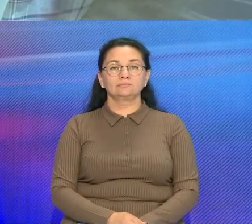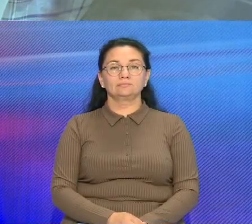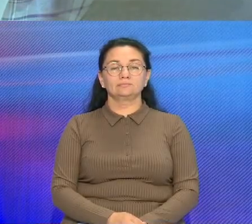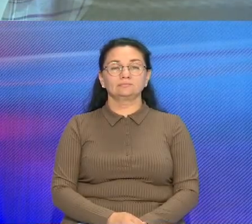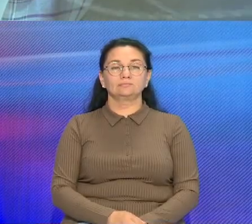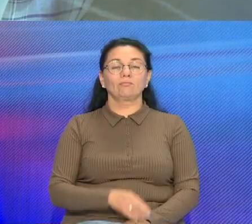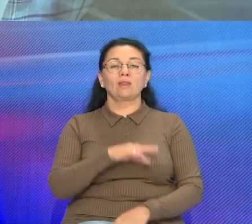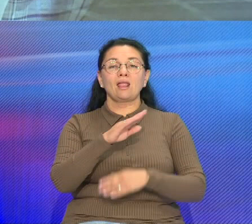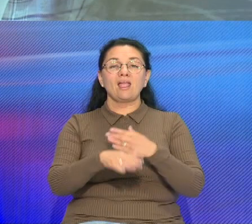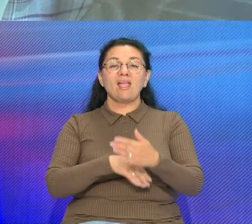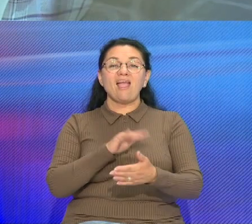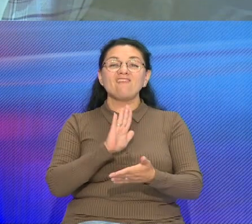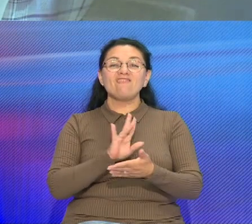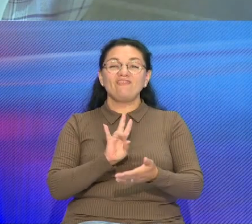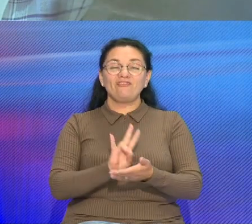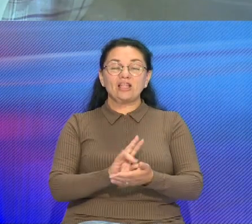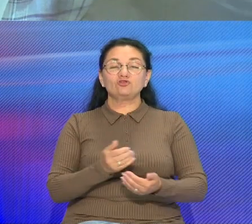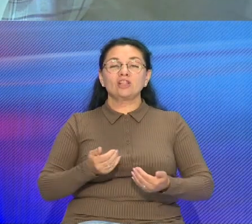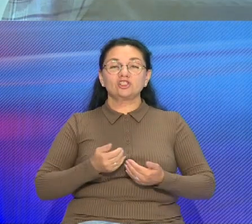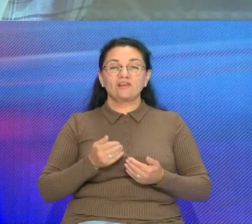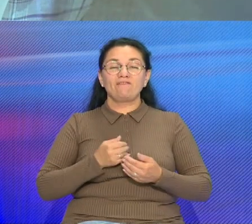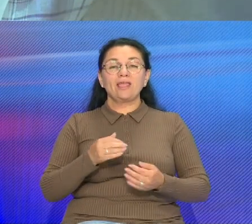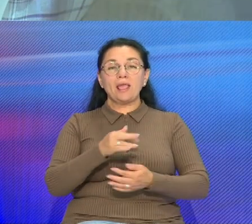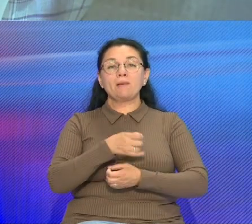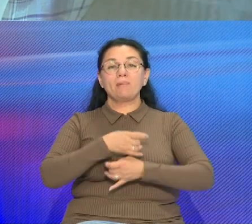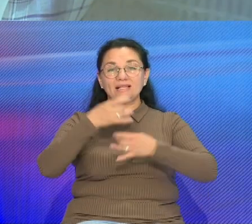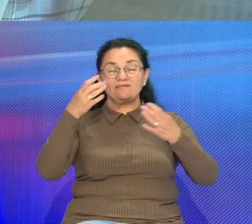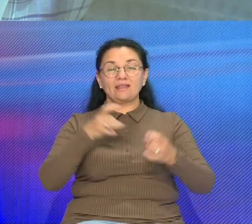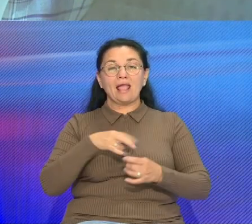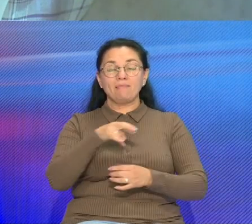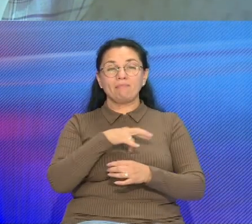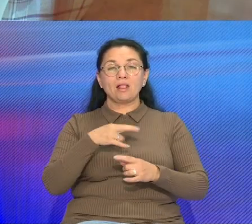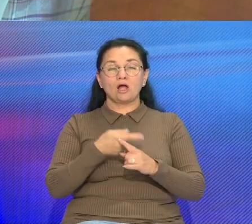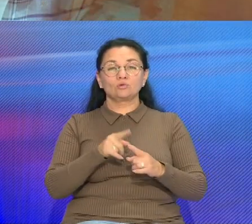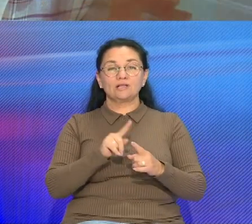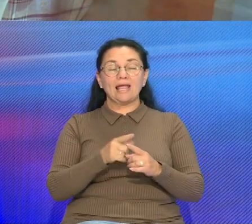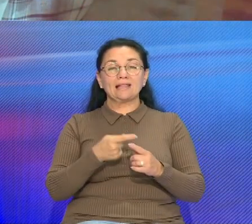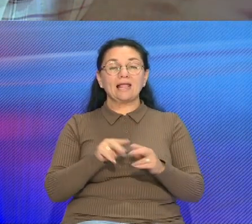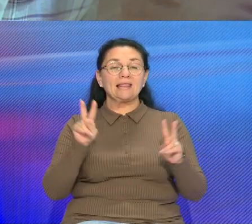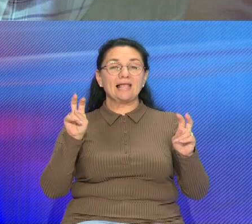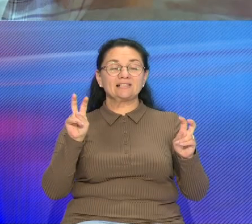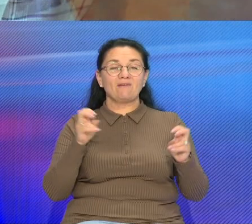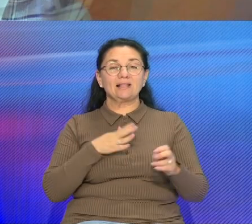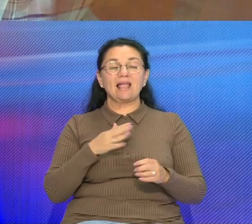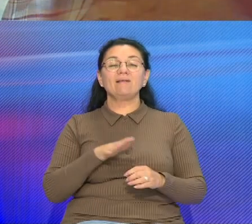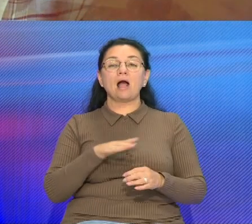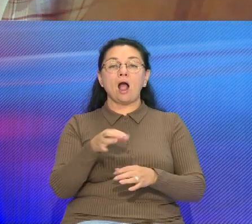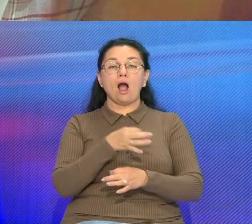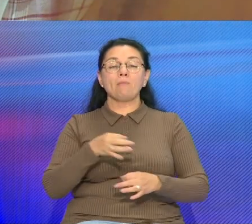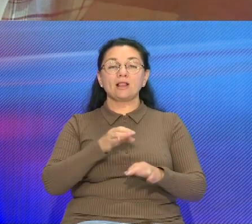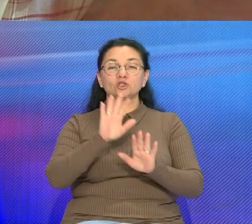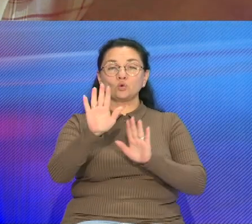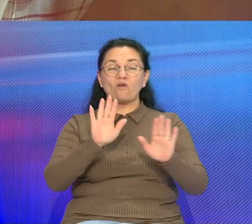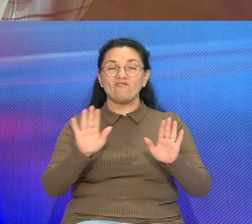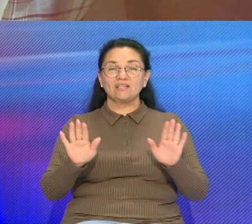Вечно живее, квитнее Беларусь Гэтая, вядома усім слова, из Державного гимна Беларуси Сталина звайобластной выставы, декоратуна прикладного